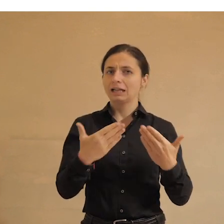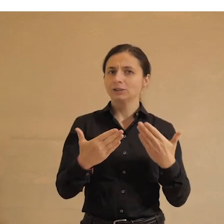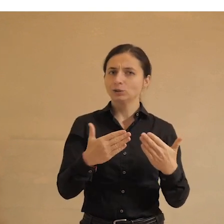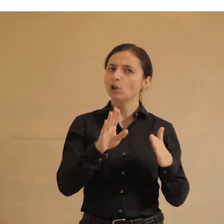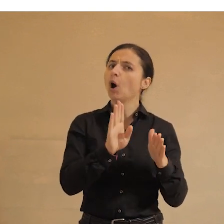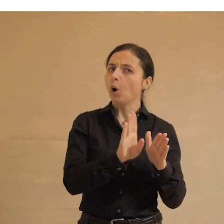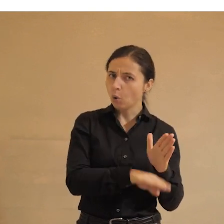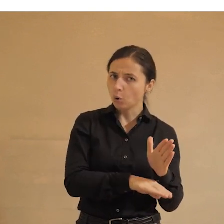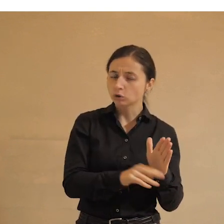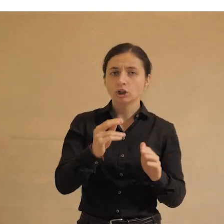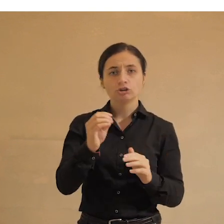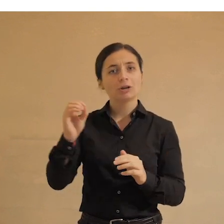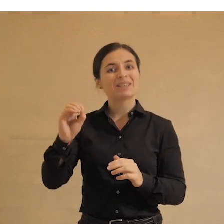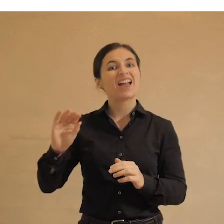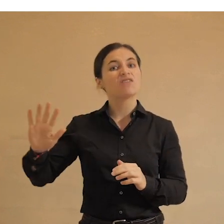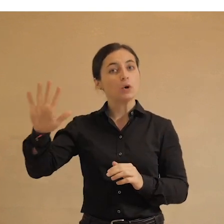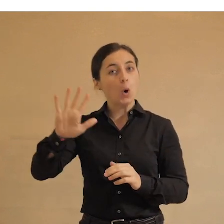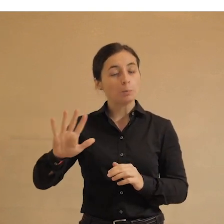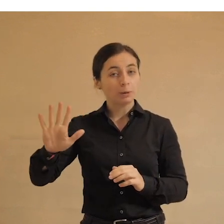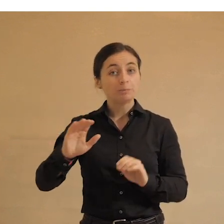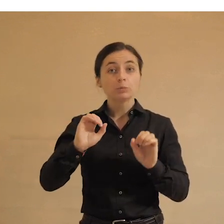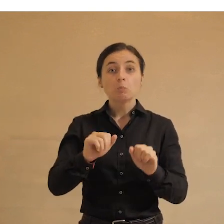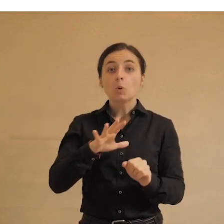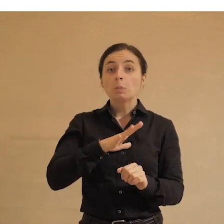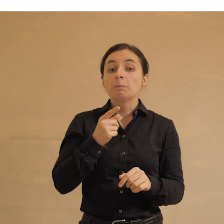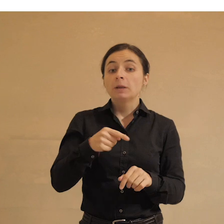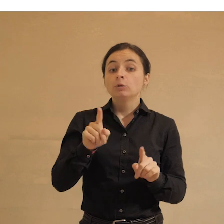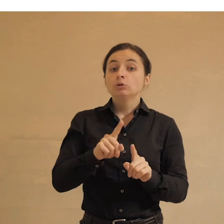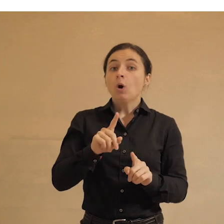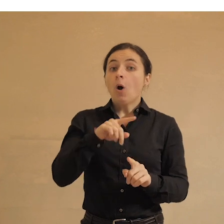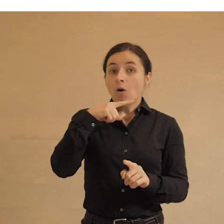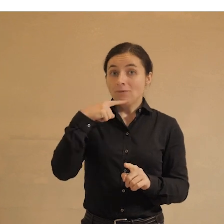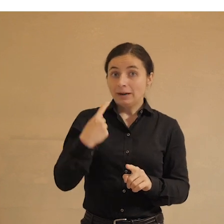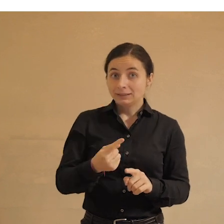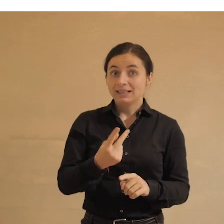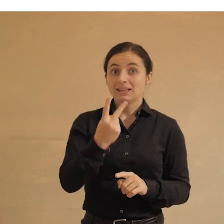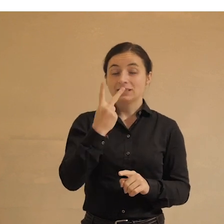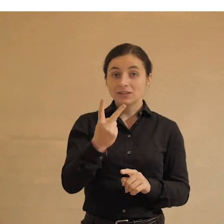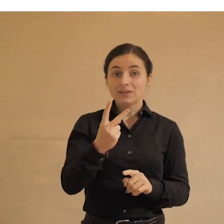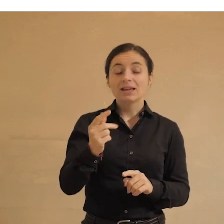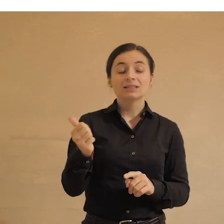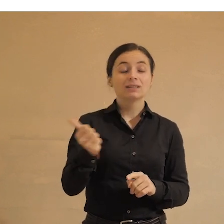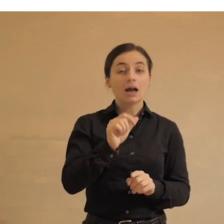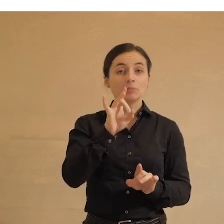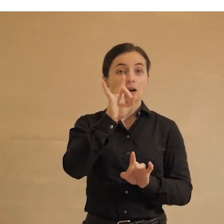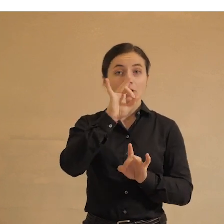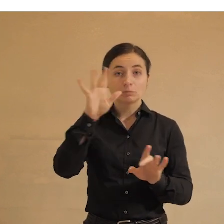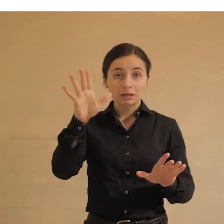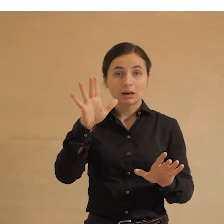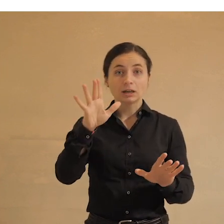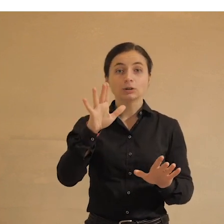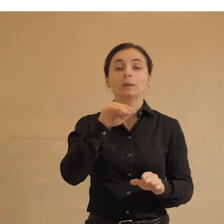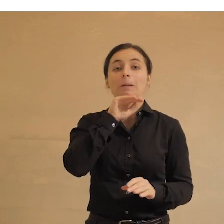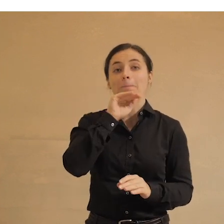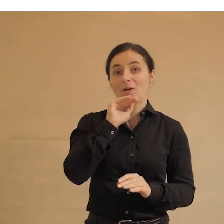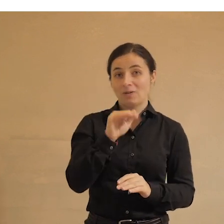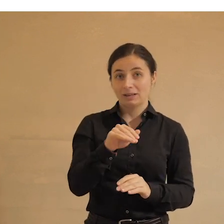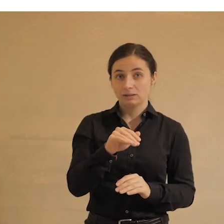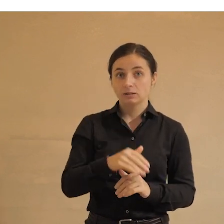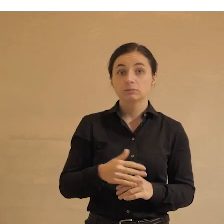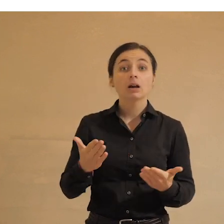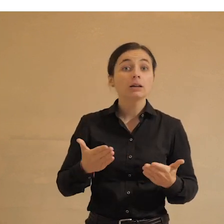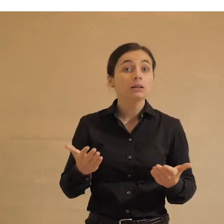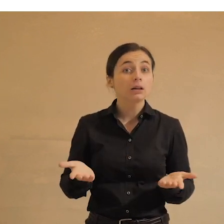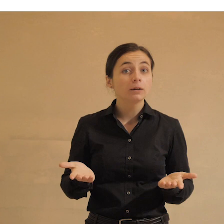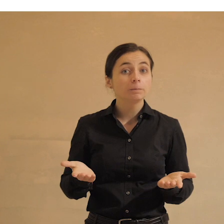хуже, чем в Европе. Может быть, потому что в России две самых распространенных статистические профессии. Кстати,